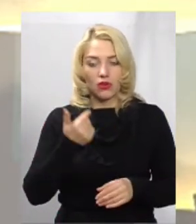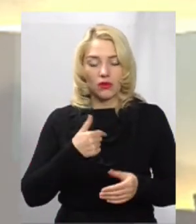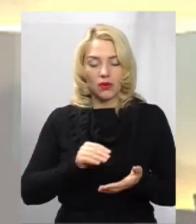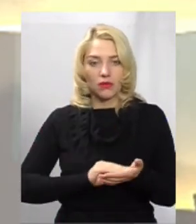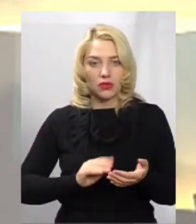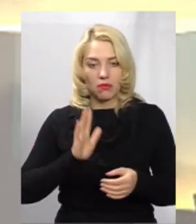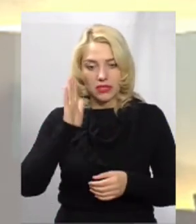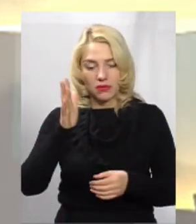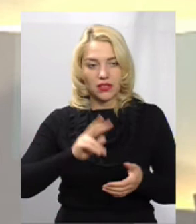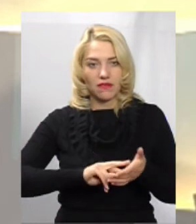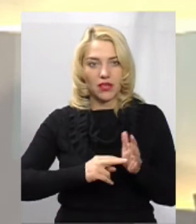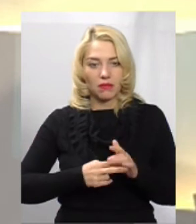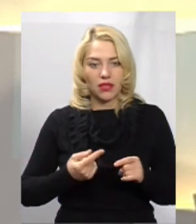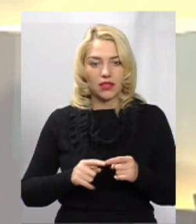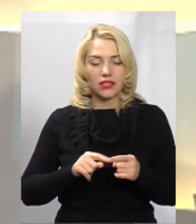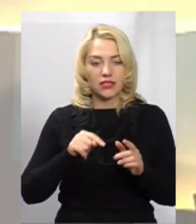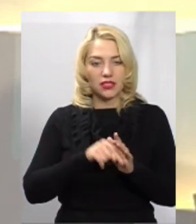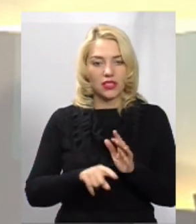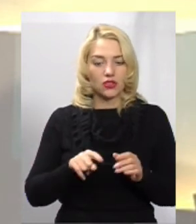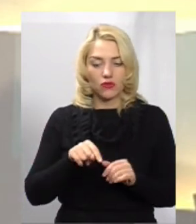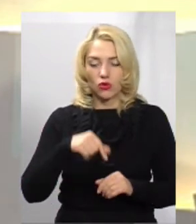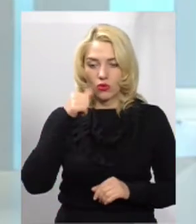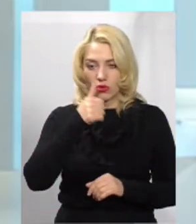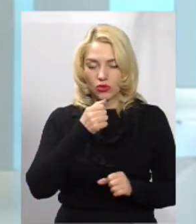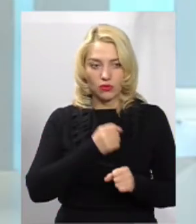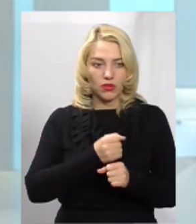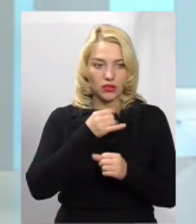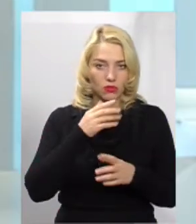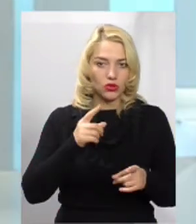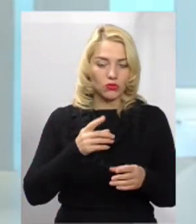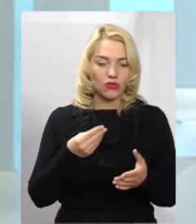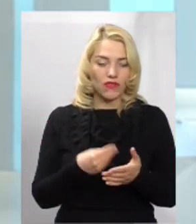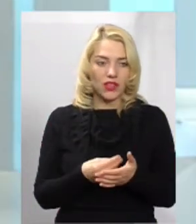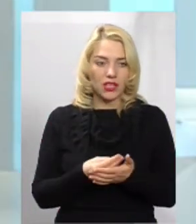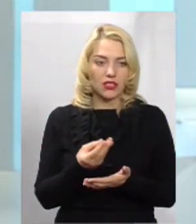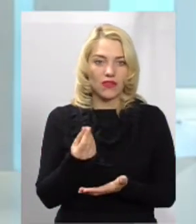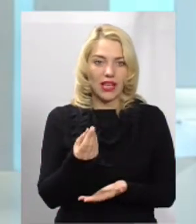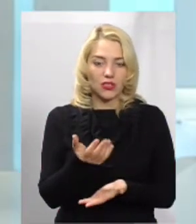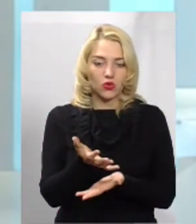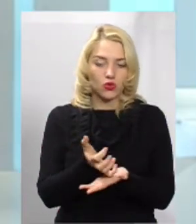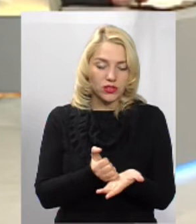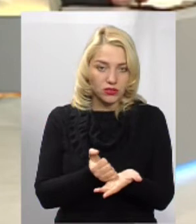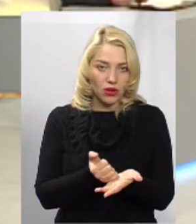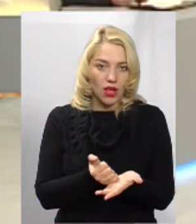перспективний план, це означає, що цього року ми його зробити не можемо, через те, що фінансовий ресурс обмежений.